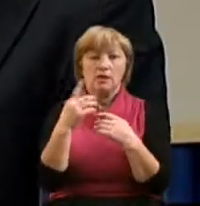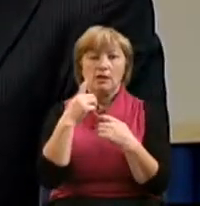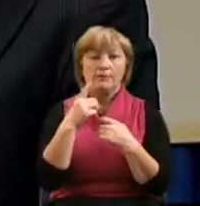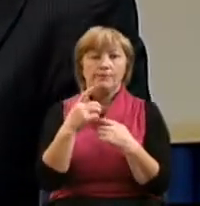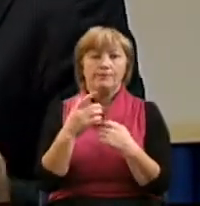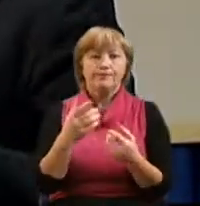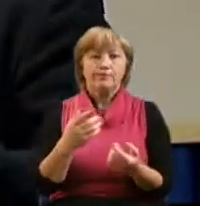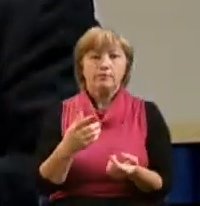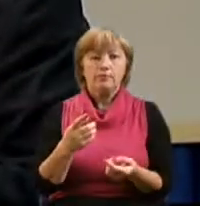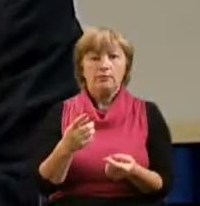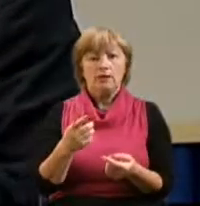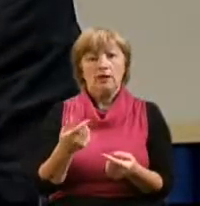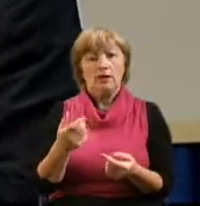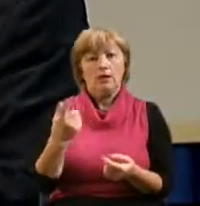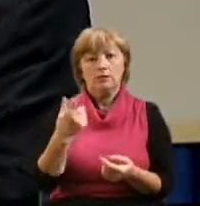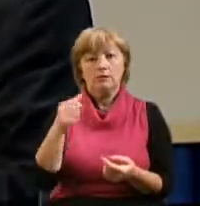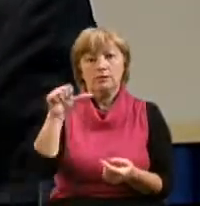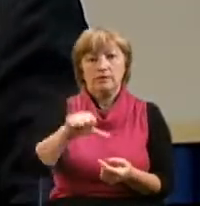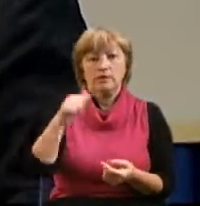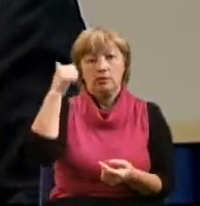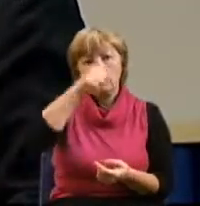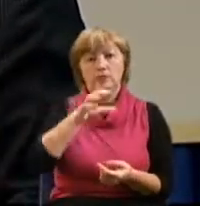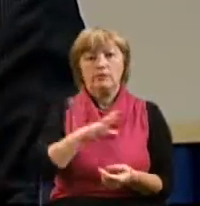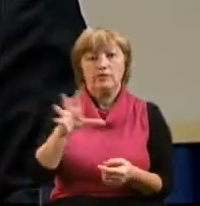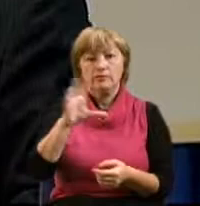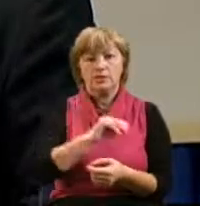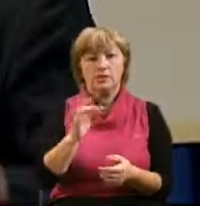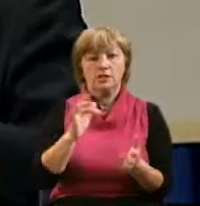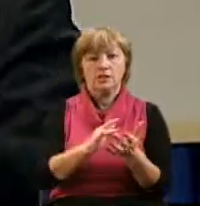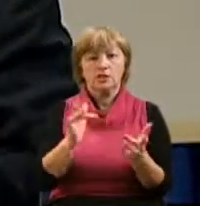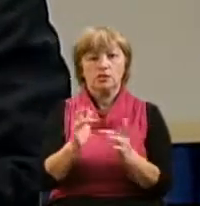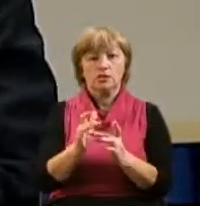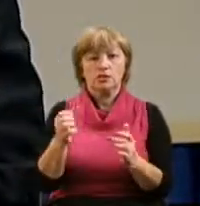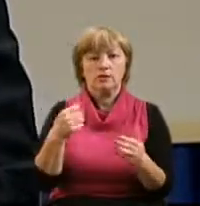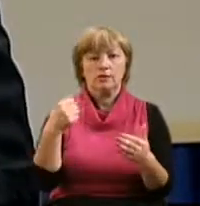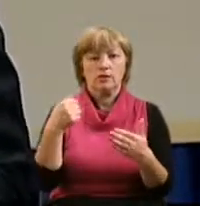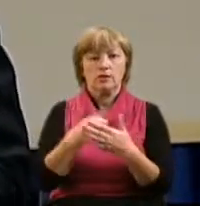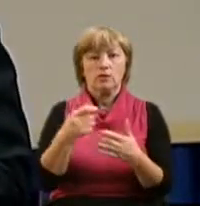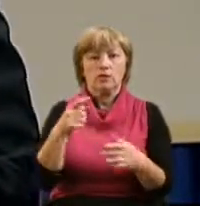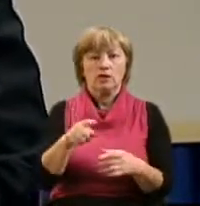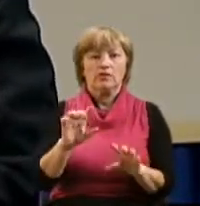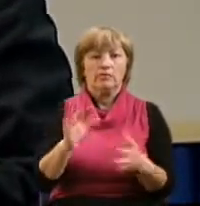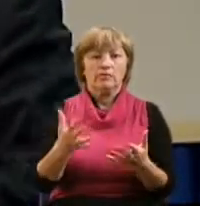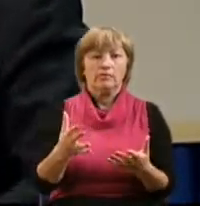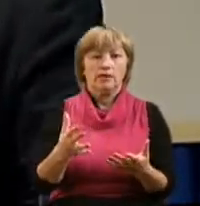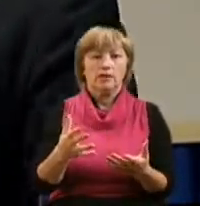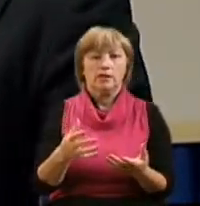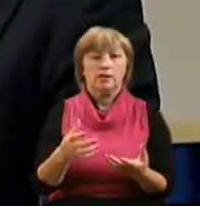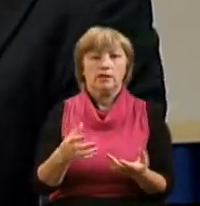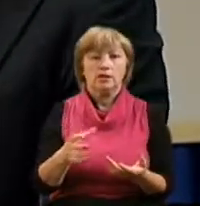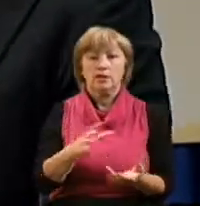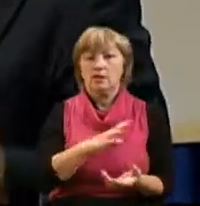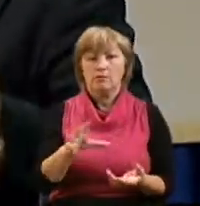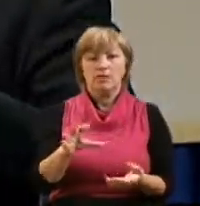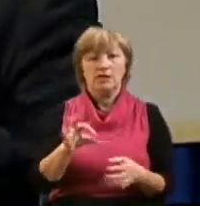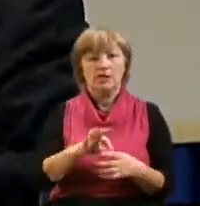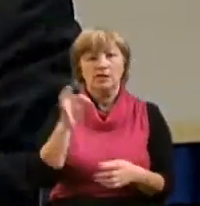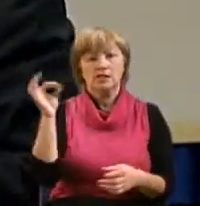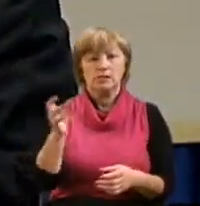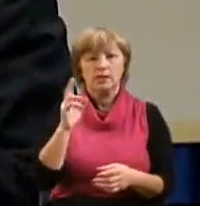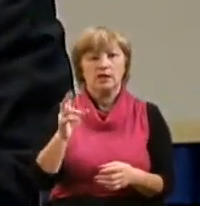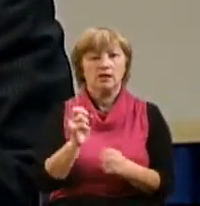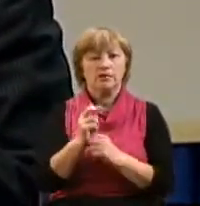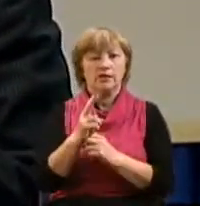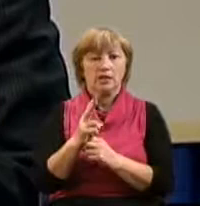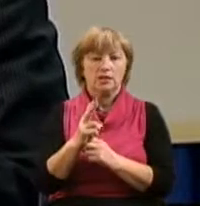уже полтора года были с Иисусом. Но до этого момента они не были избраны